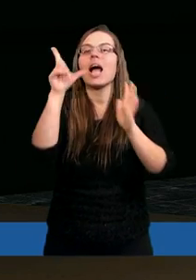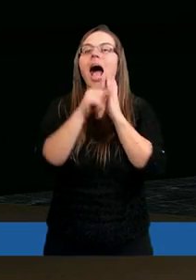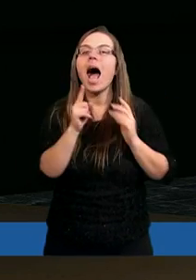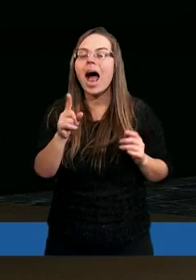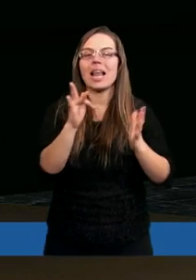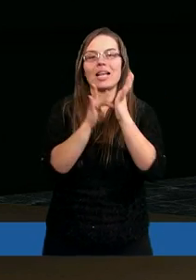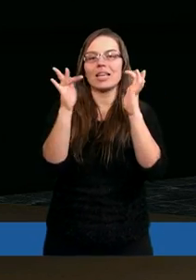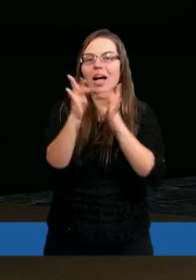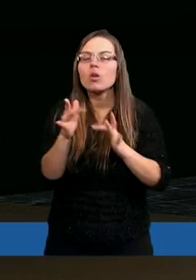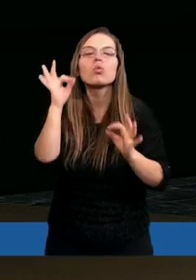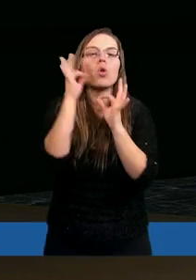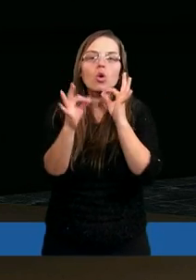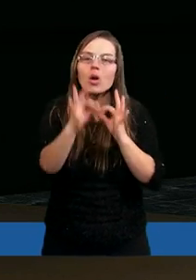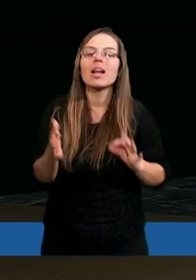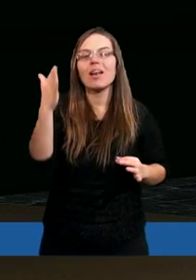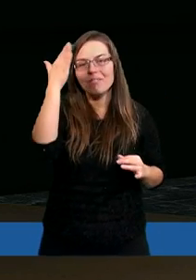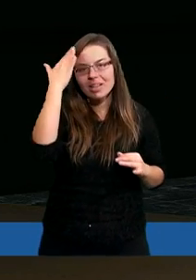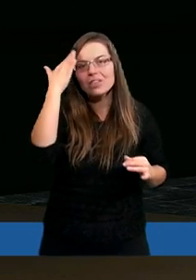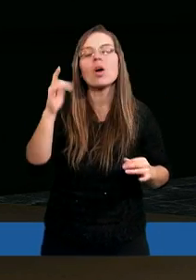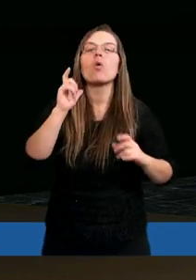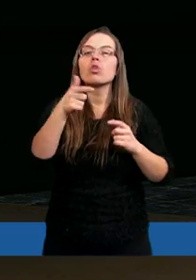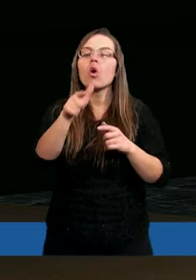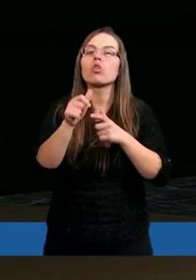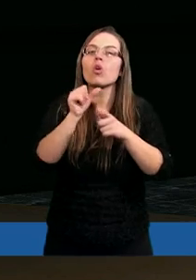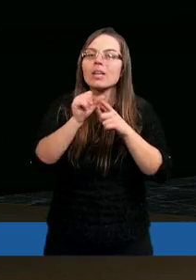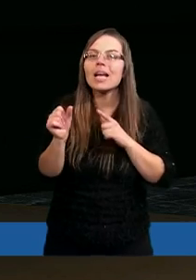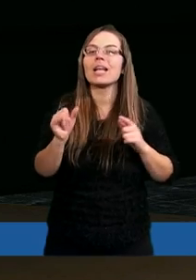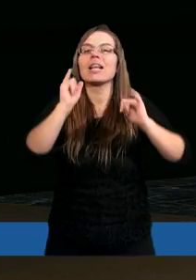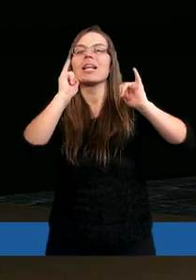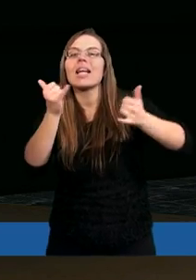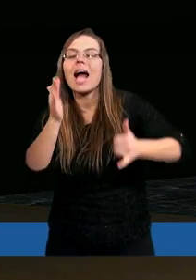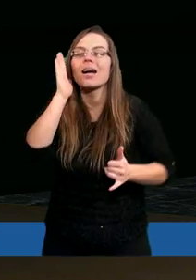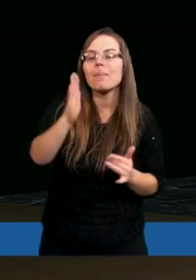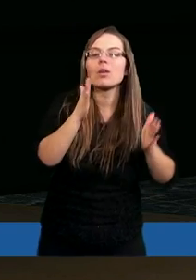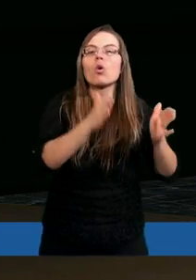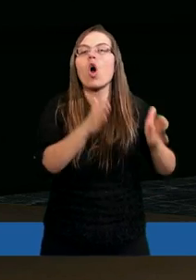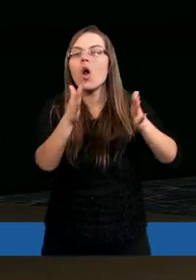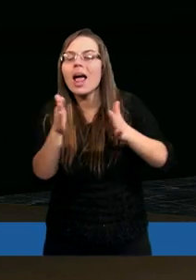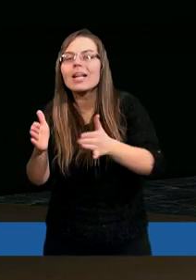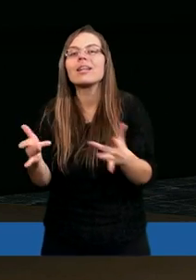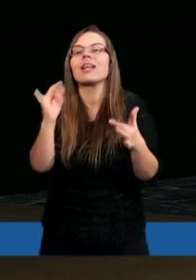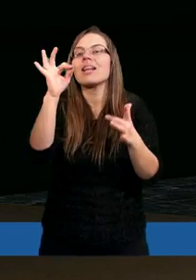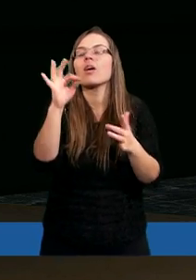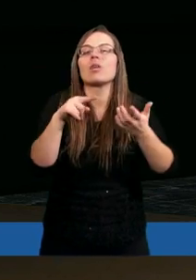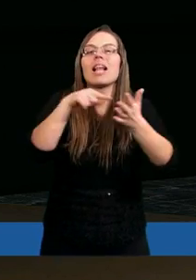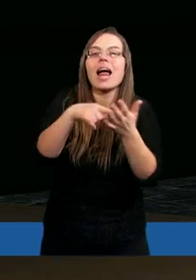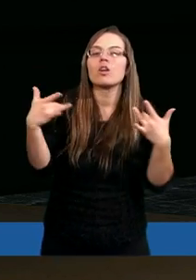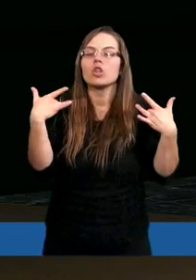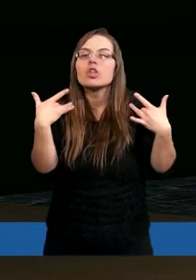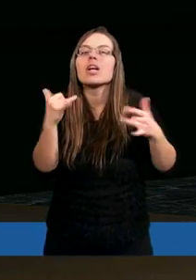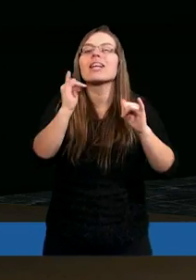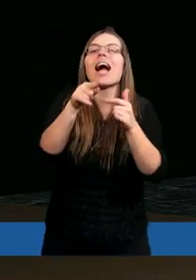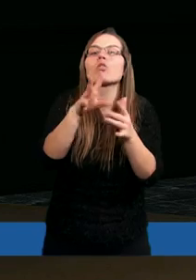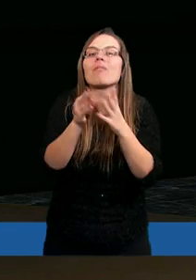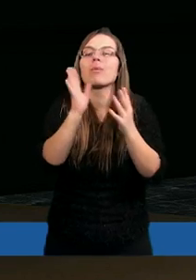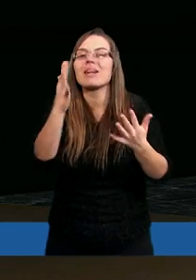ale Pan Jezus doskonale wiedział, zanim przyszedł na ziemię, jakie będą koleje Jego życia i jaki ma